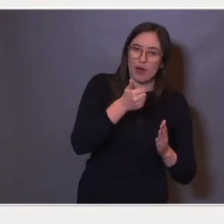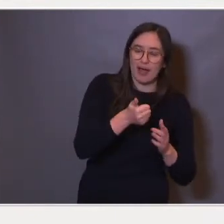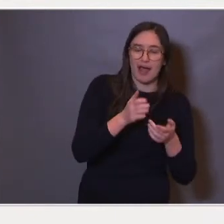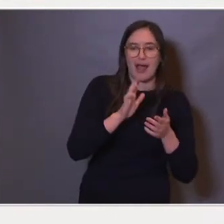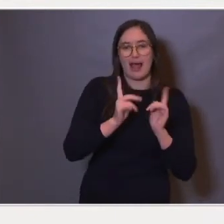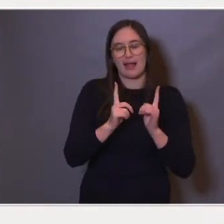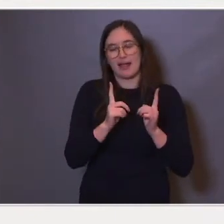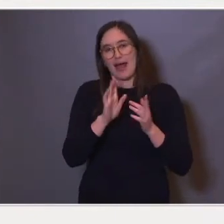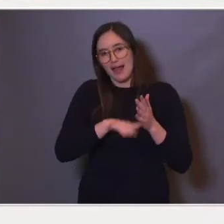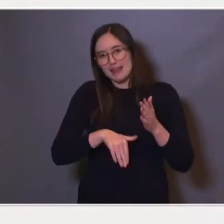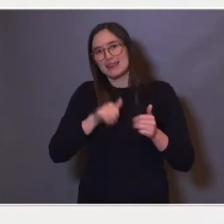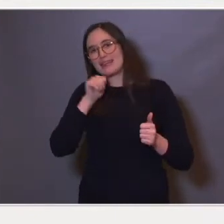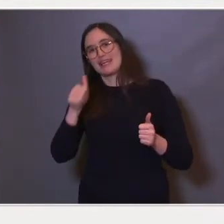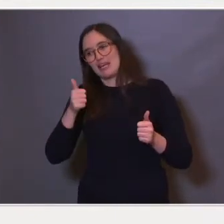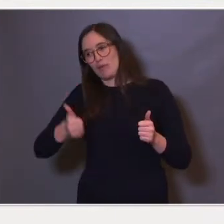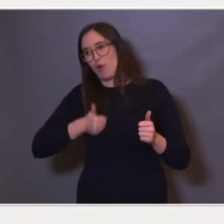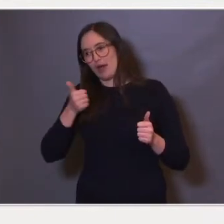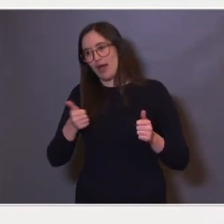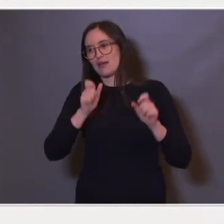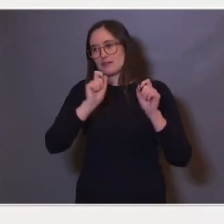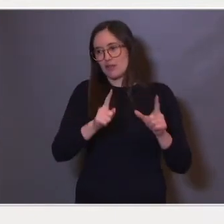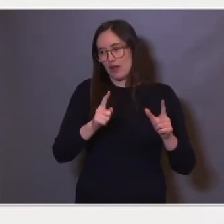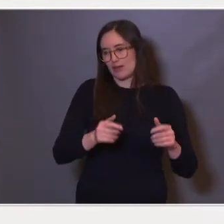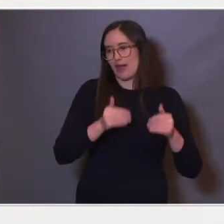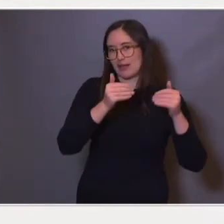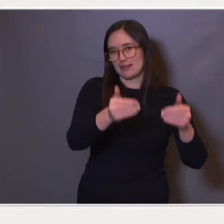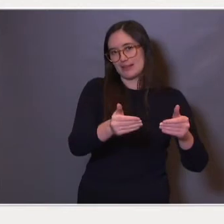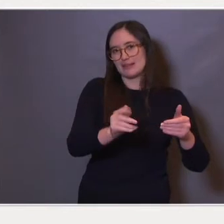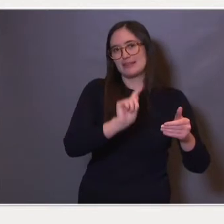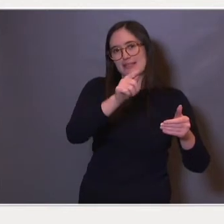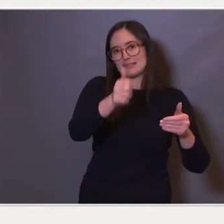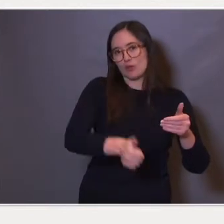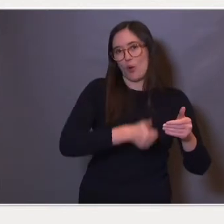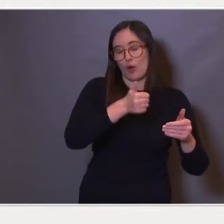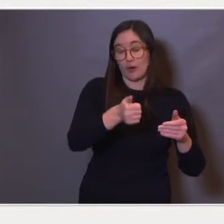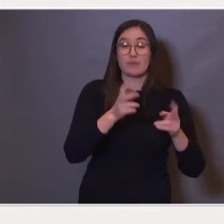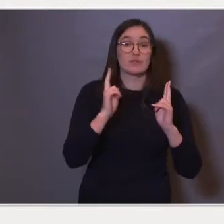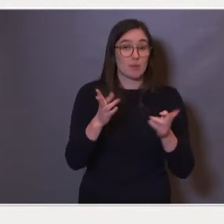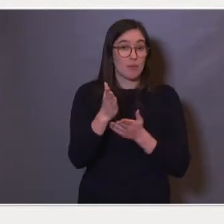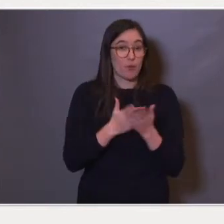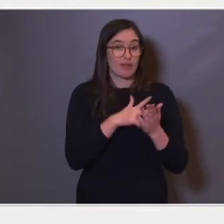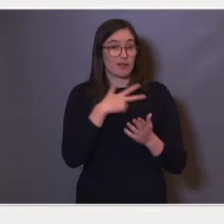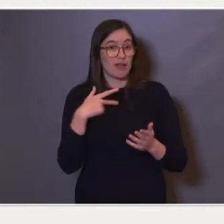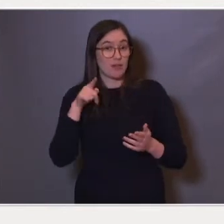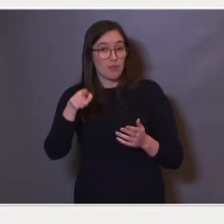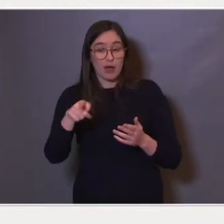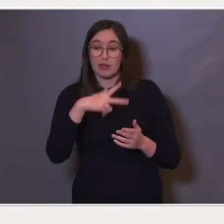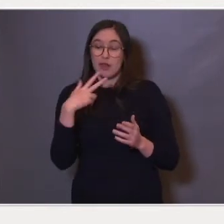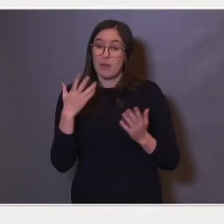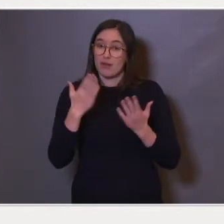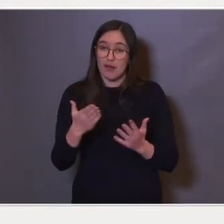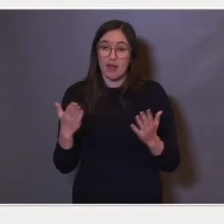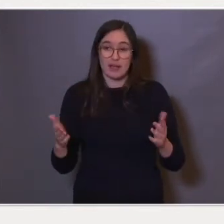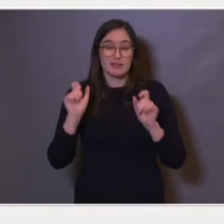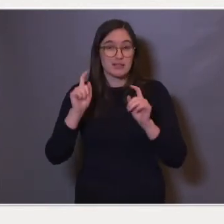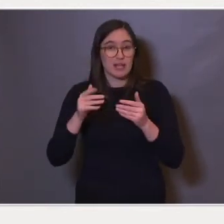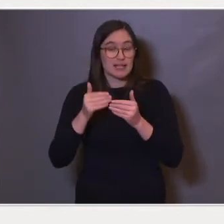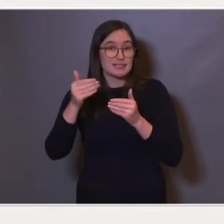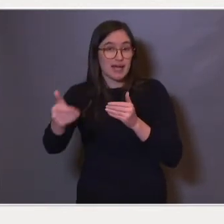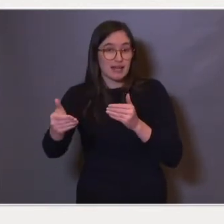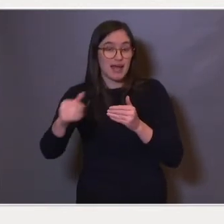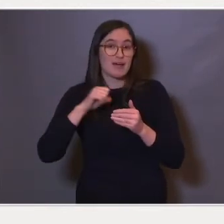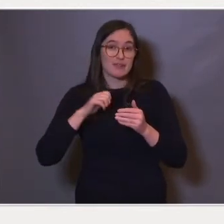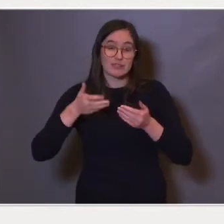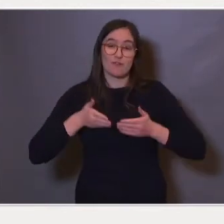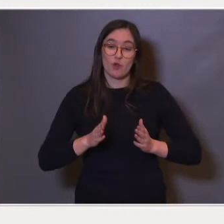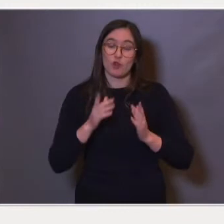begynner året etter. Slik er det i Danmark. Og i Danmark er det veldig vanlig å begynne senere. Blant de som er født i